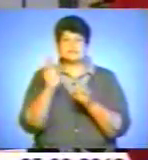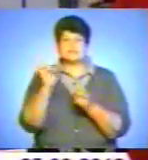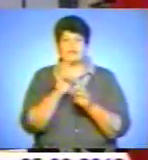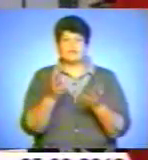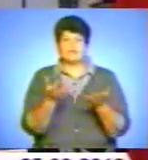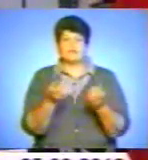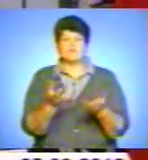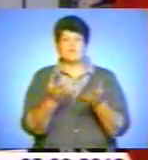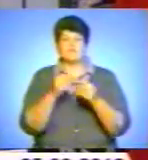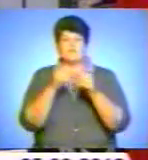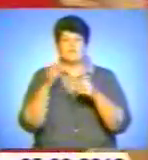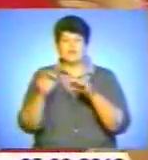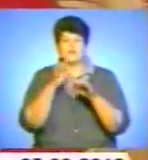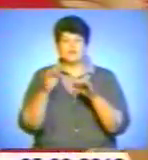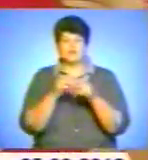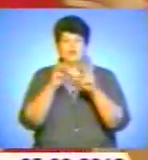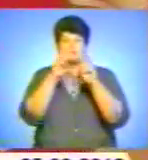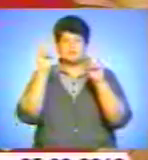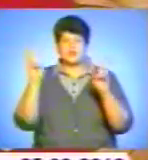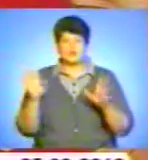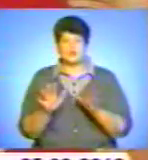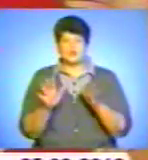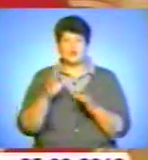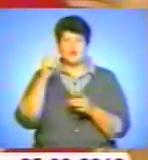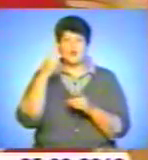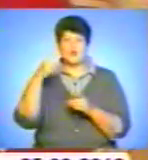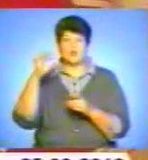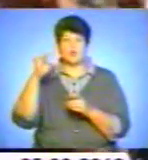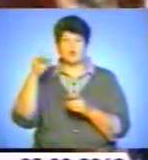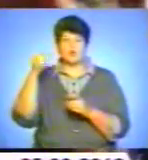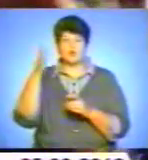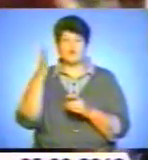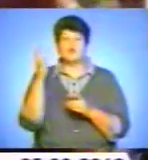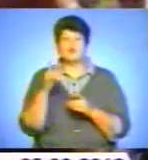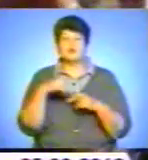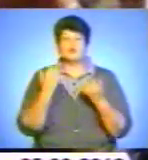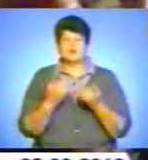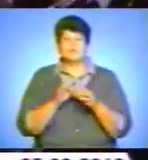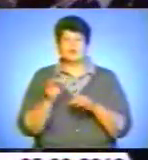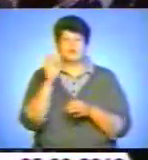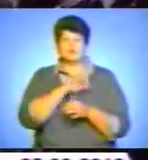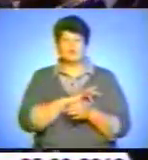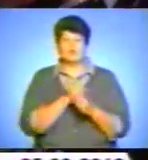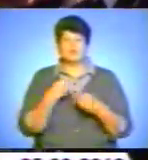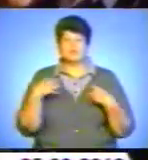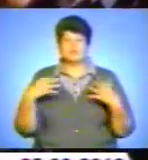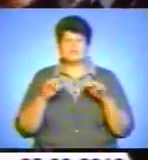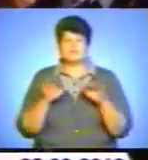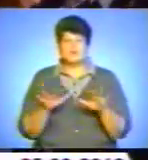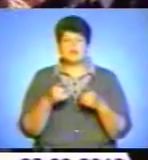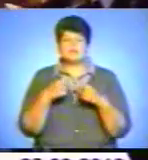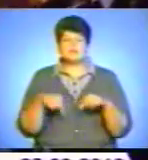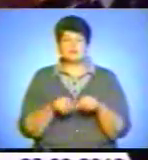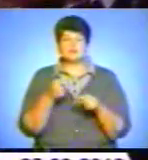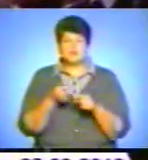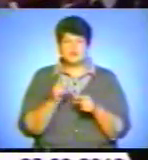та освячену хоругу, яку зберігають у музеї. Використовують під час різноманітних святкових урочистих заходів. Організатором цьогорічної проще